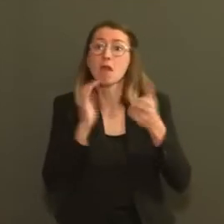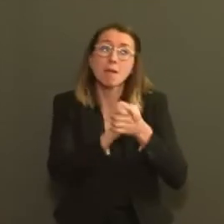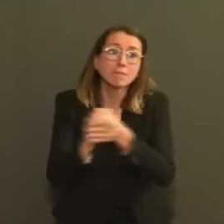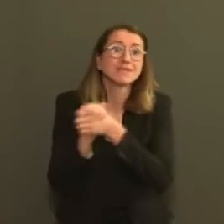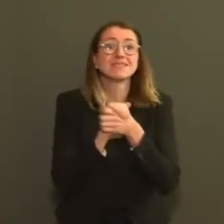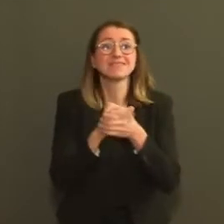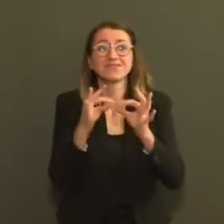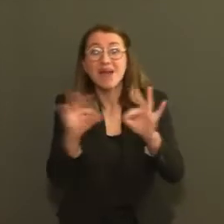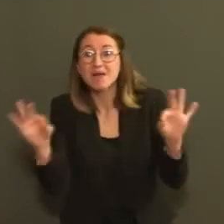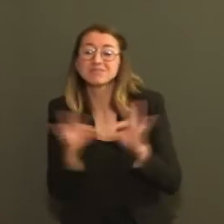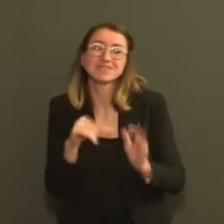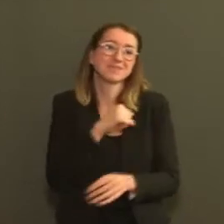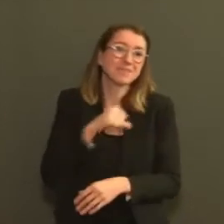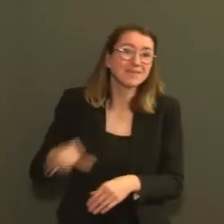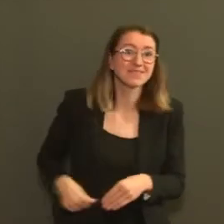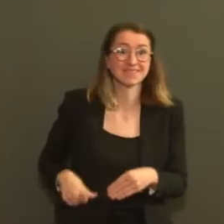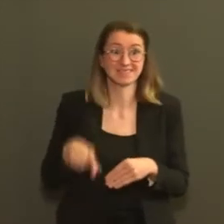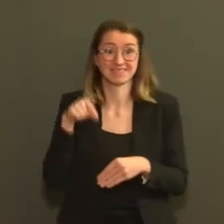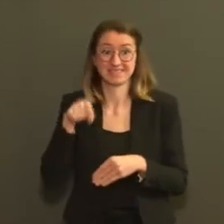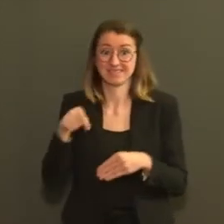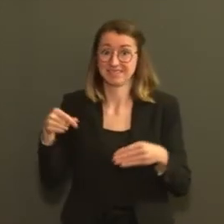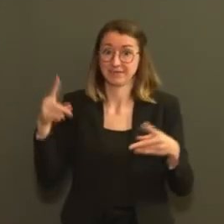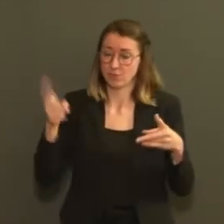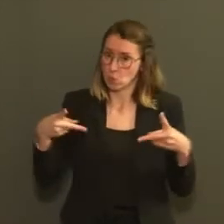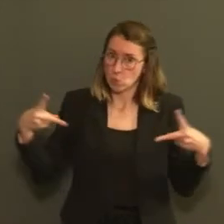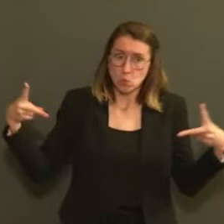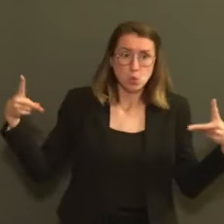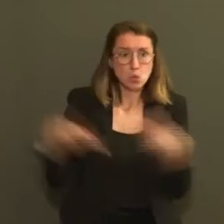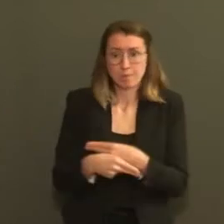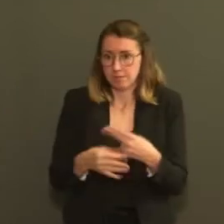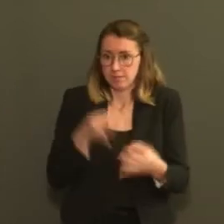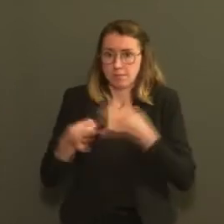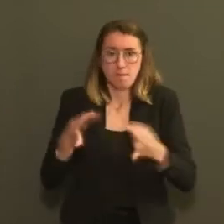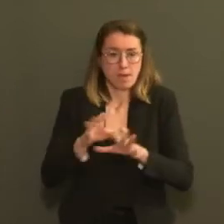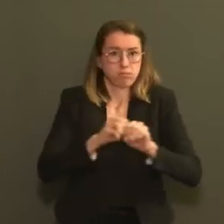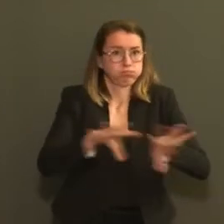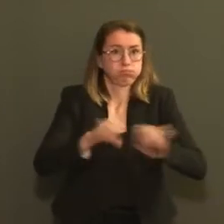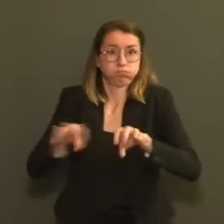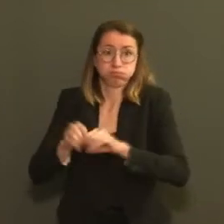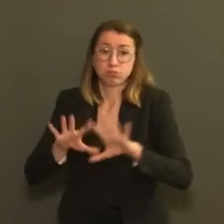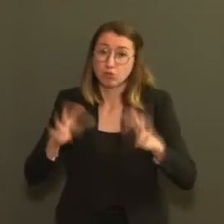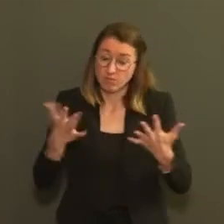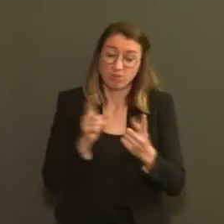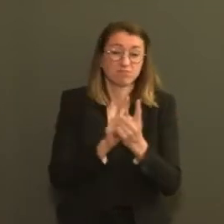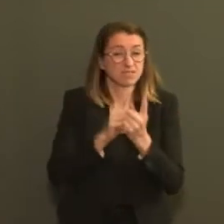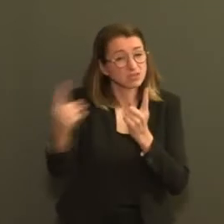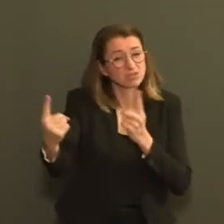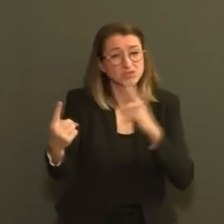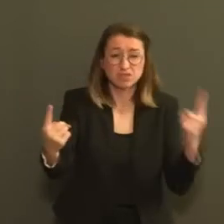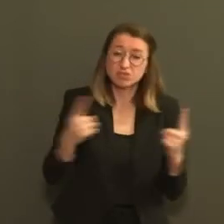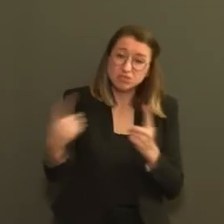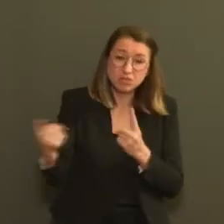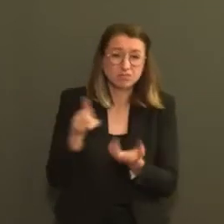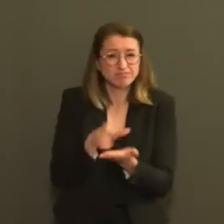briser à tout prix. Garder ses distances, se laver les mains, porter le masque si nécessaire,